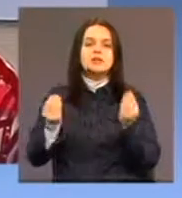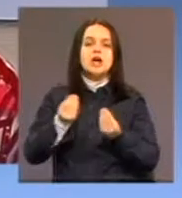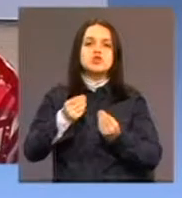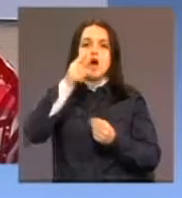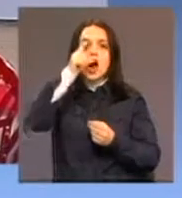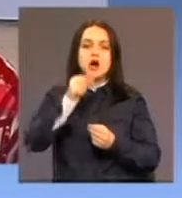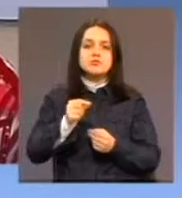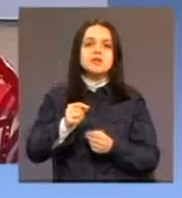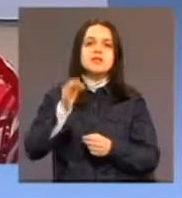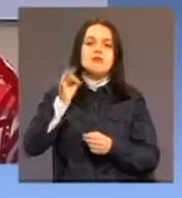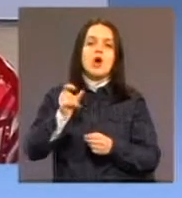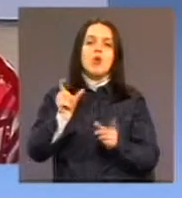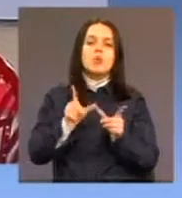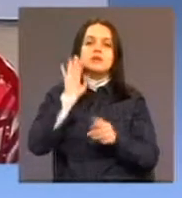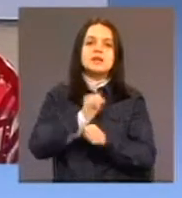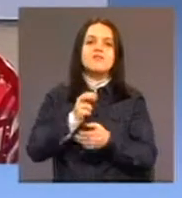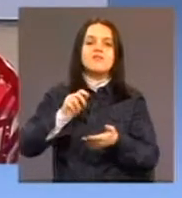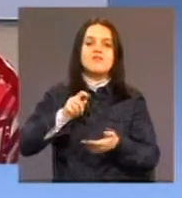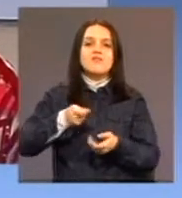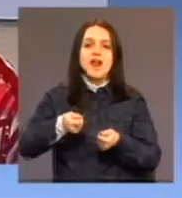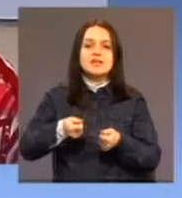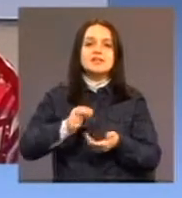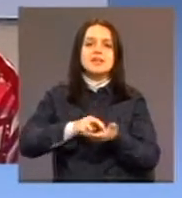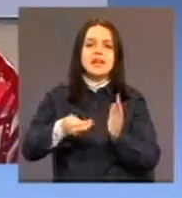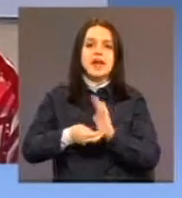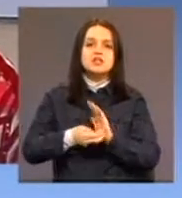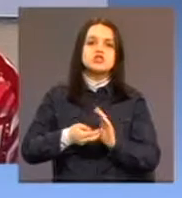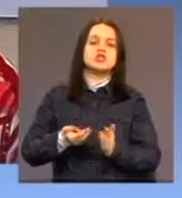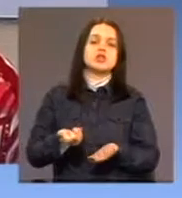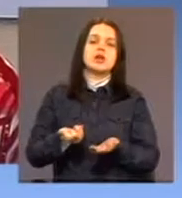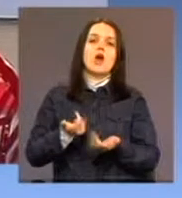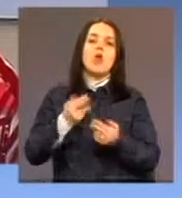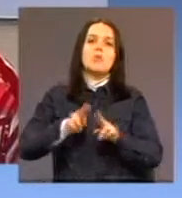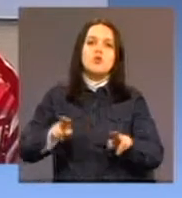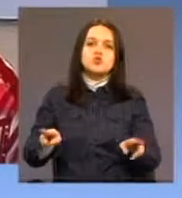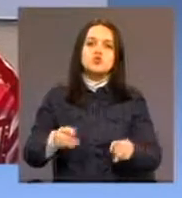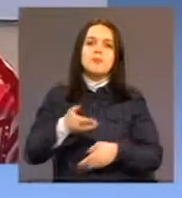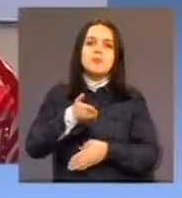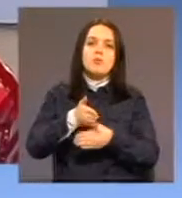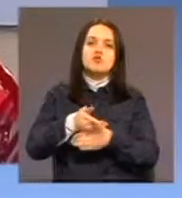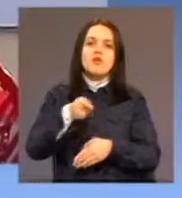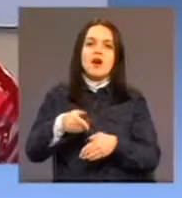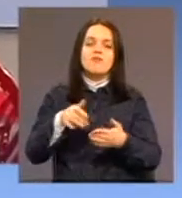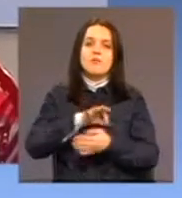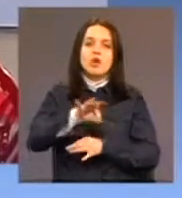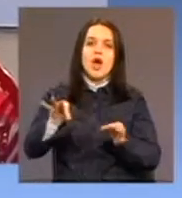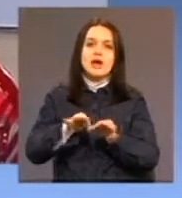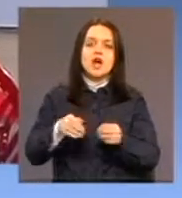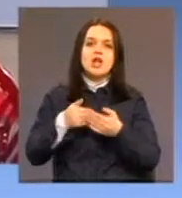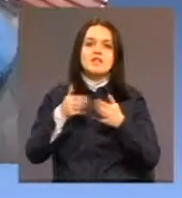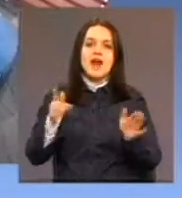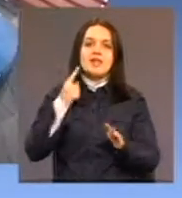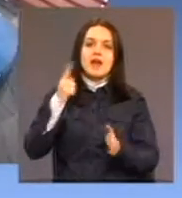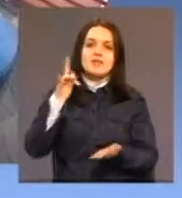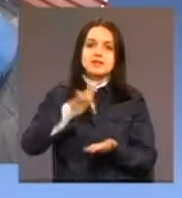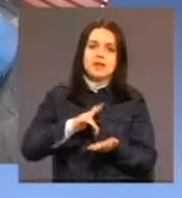trebala i financijski i tehniči i svakako drugačije koliko je mogućnosti pod pomoći ovakve projekte otvoranja dnevnih centara i